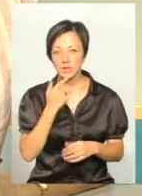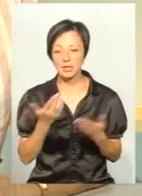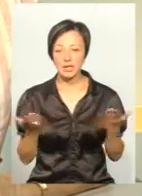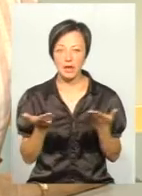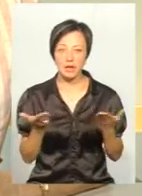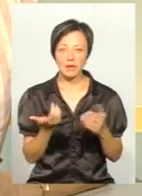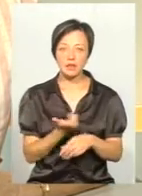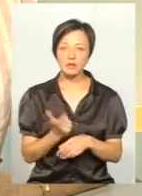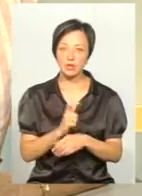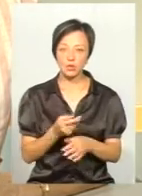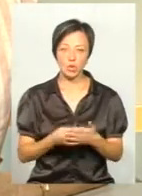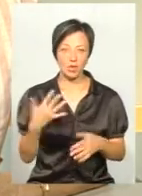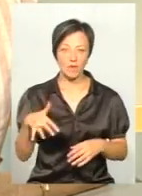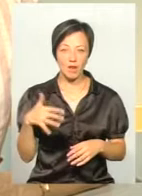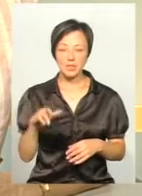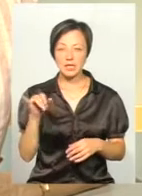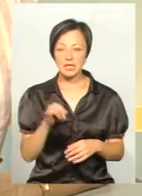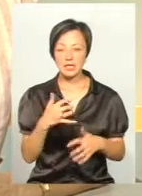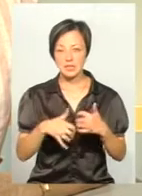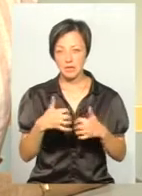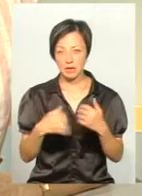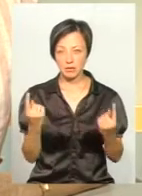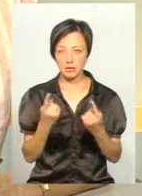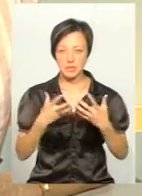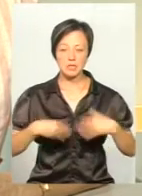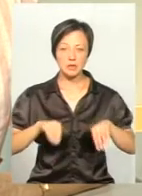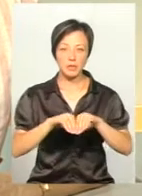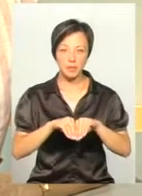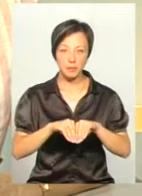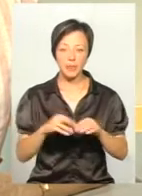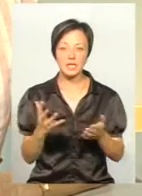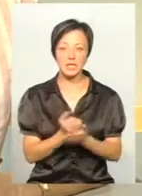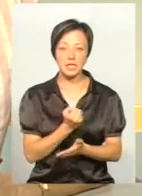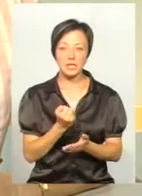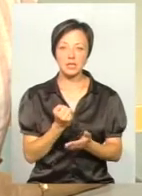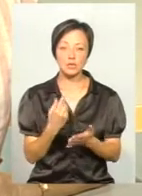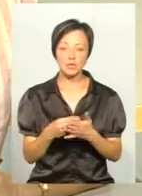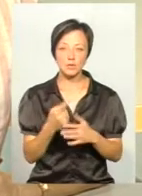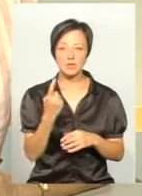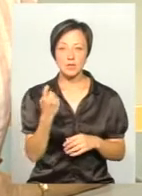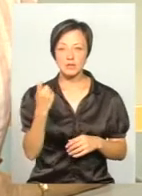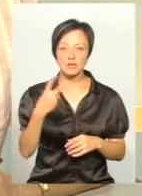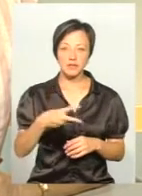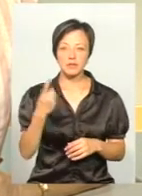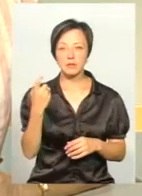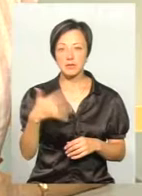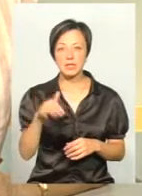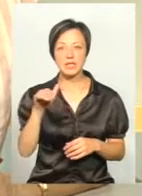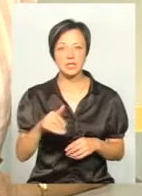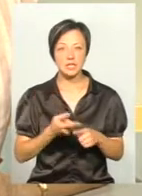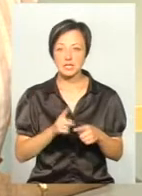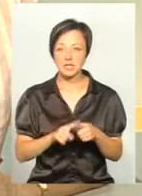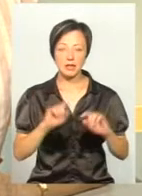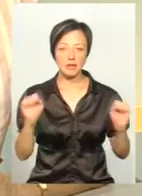які надзвичайно дороговартісні, і для середньостатистичної сім'ї знайти суму в межах 100, 120, 150 тисяч – це